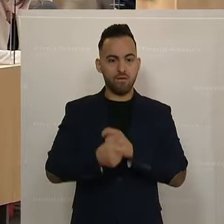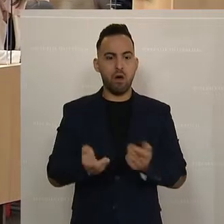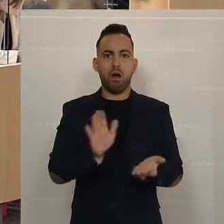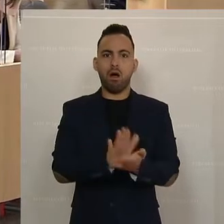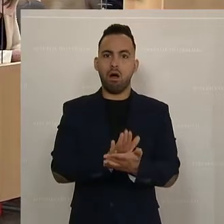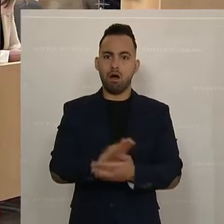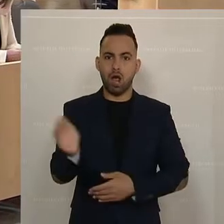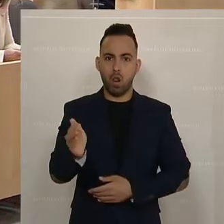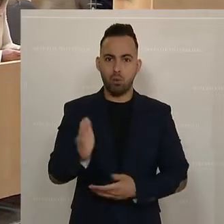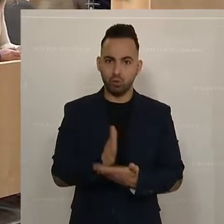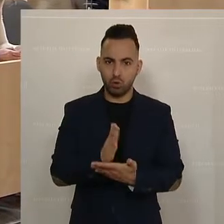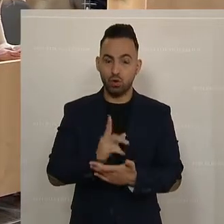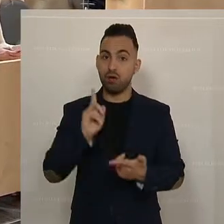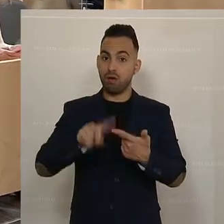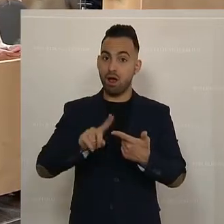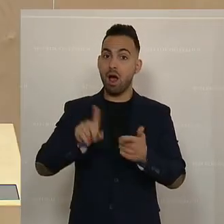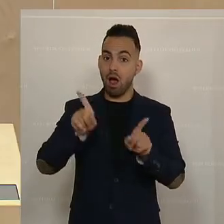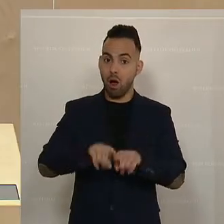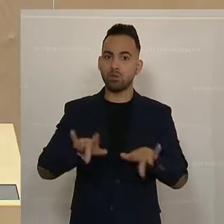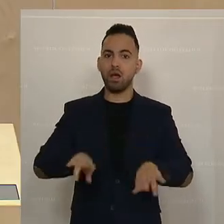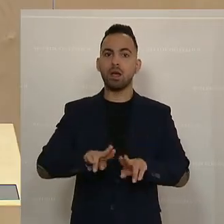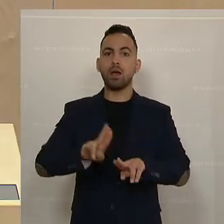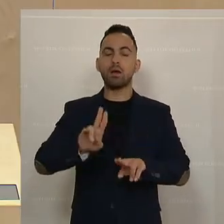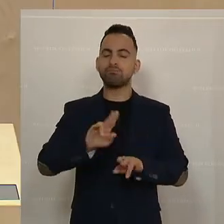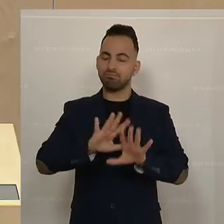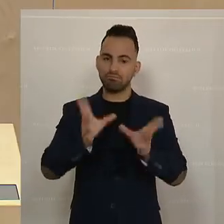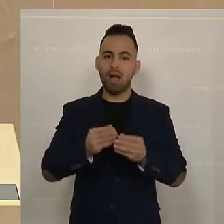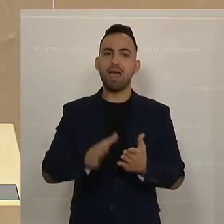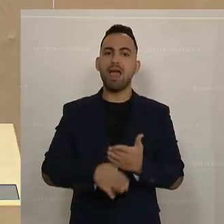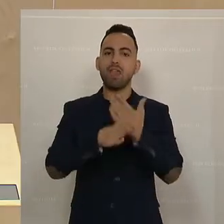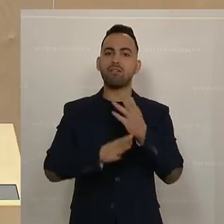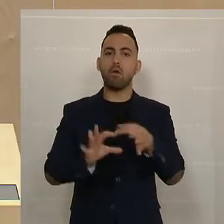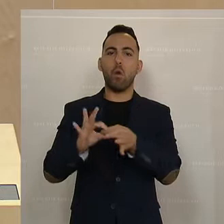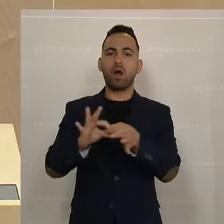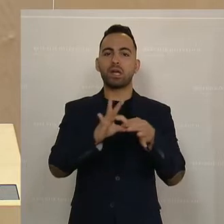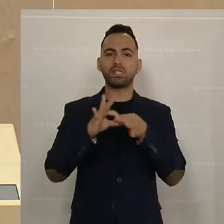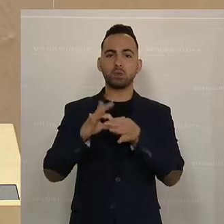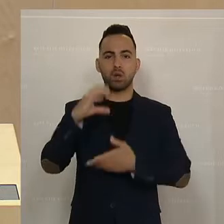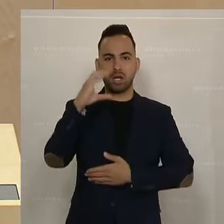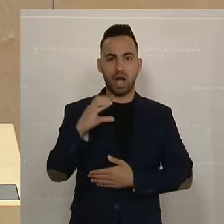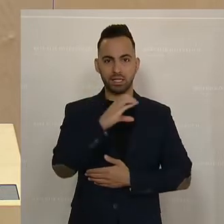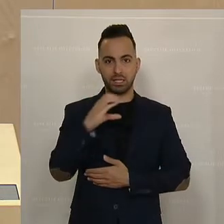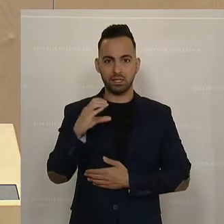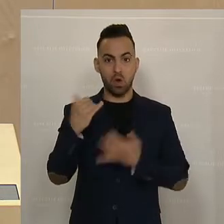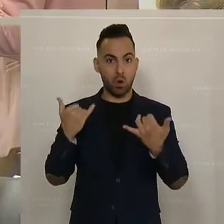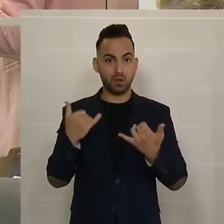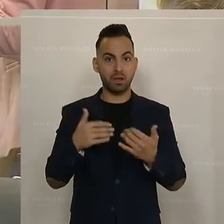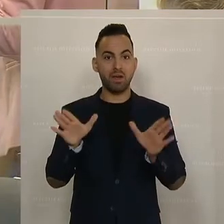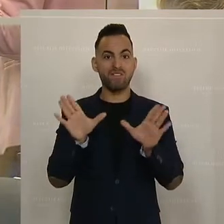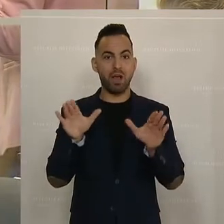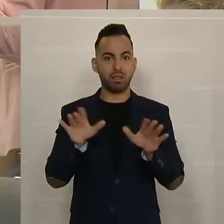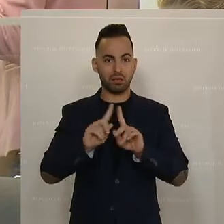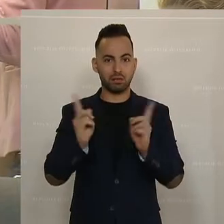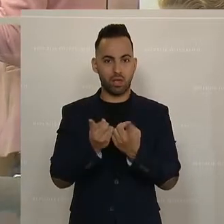gelobt, genauso wie im Übrigen die ganzen Hilfsorganisationen von der Caritas. Heute im Fall der Großartikel